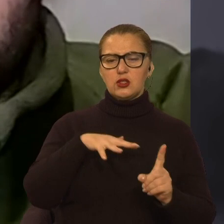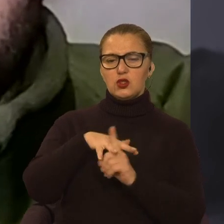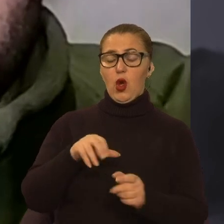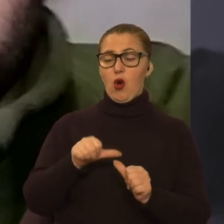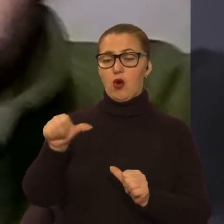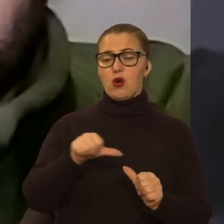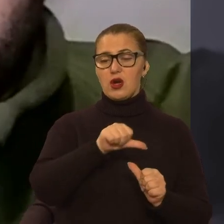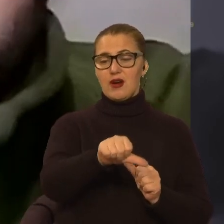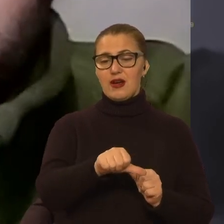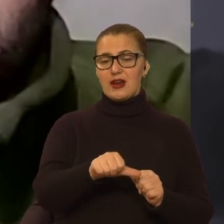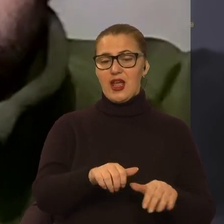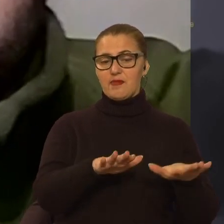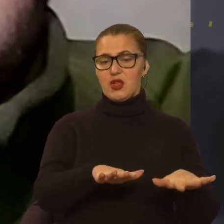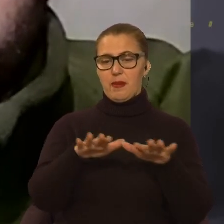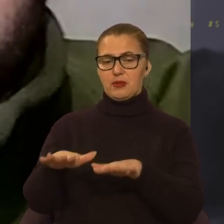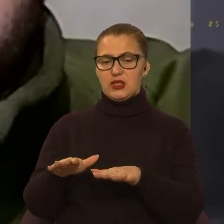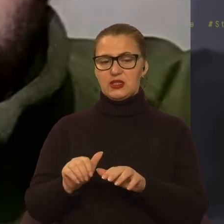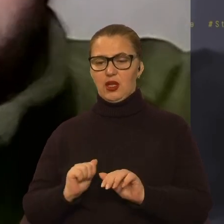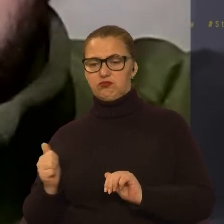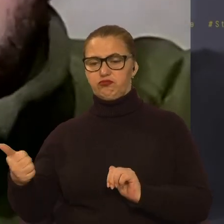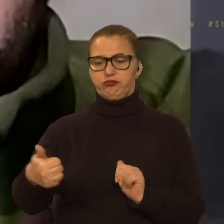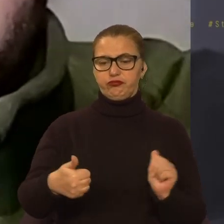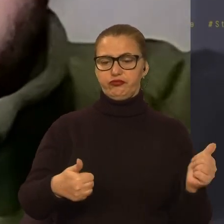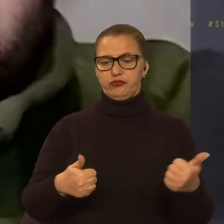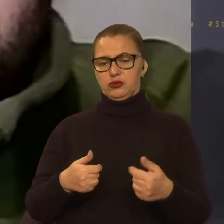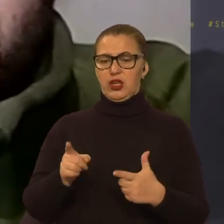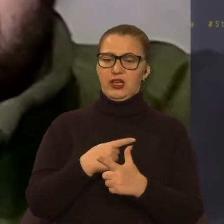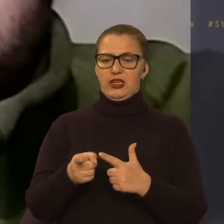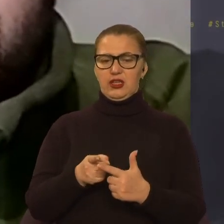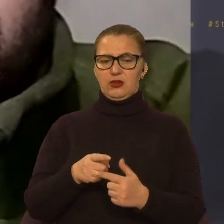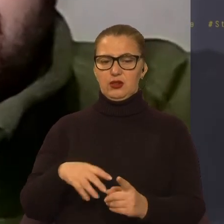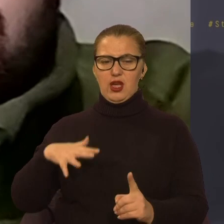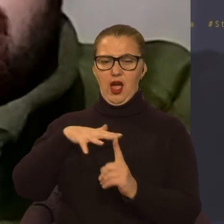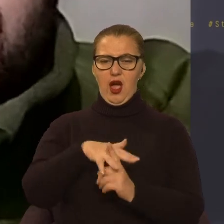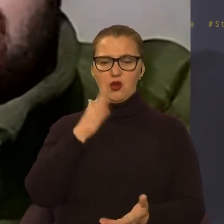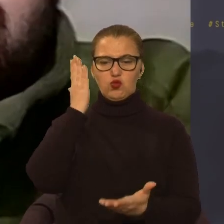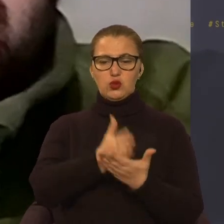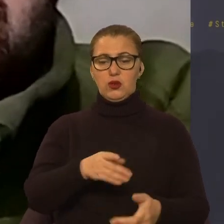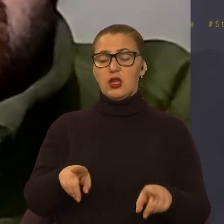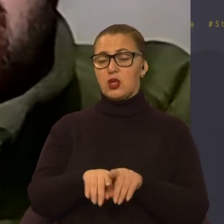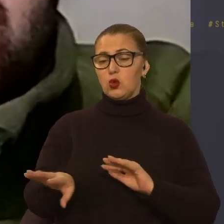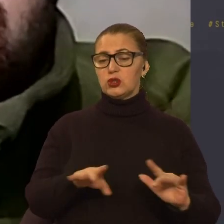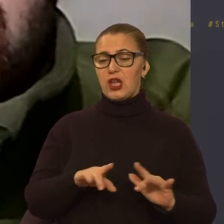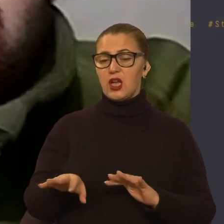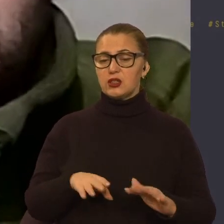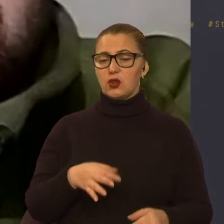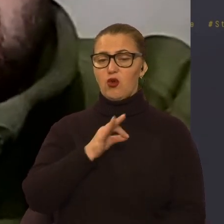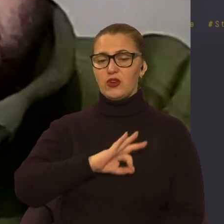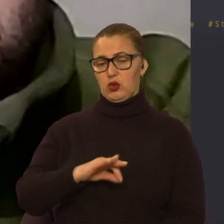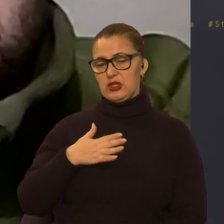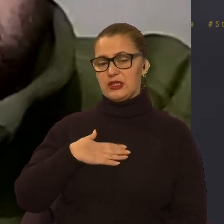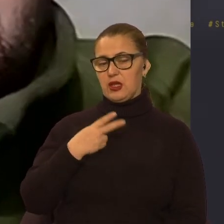подячи з фланга, іноді атакуючи в лоб. І таку тактику вони використовують вже, за моїм